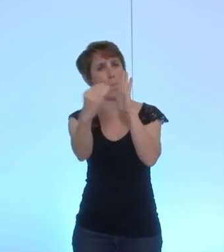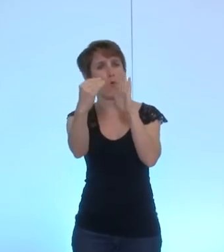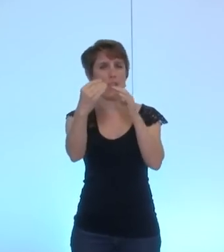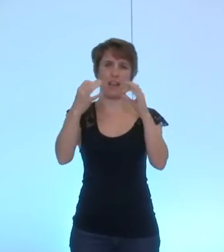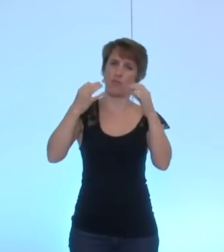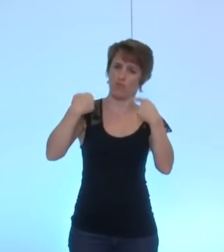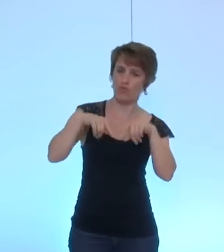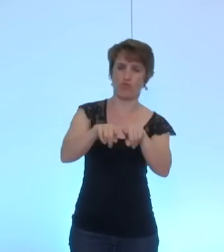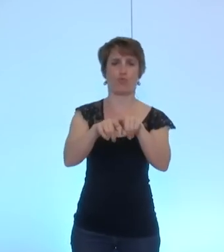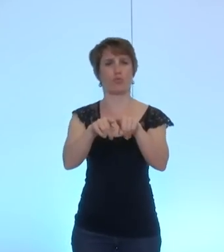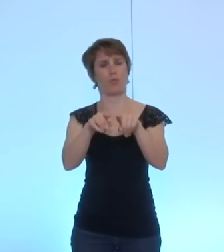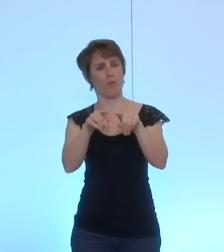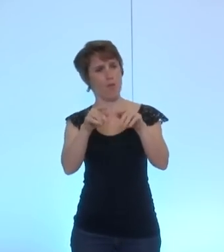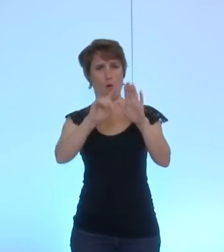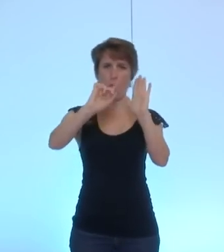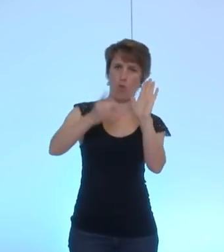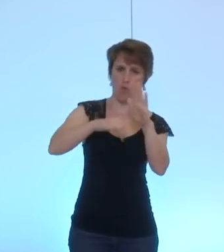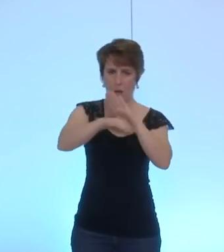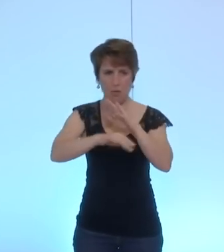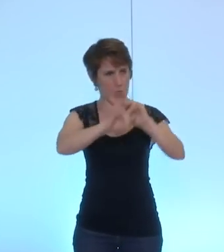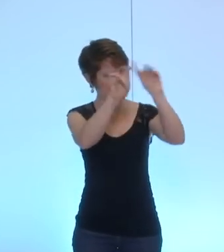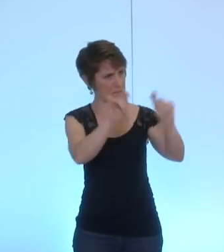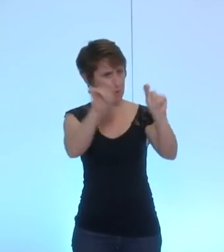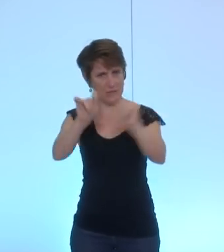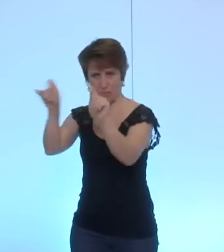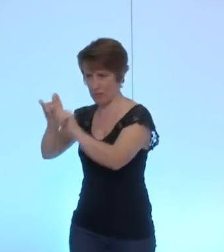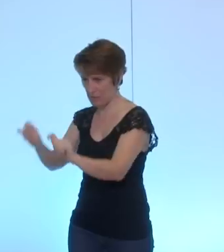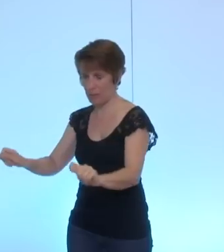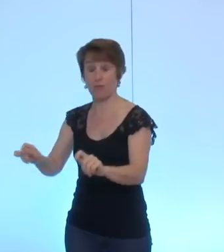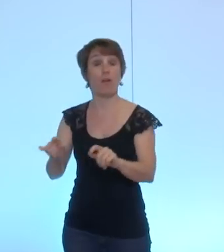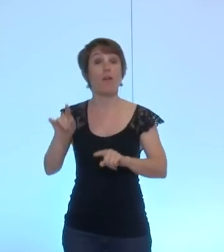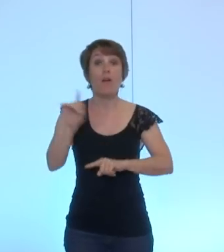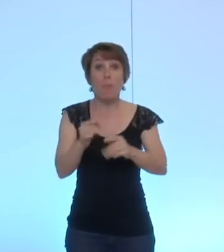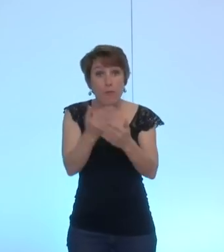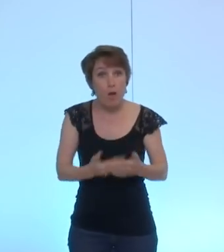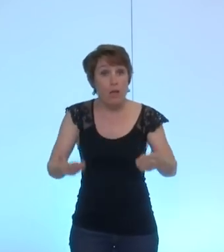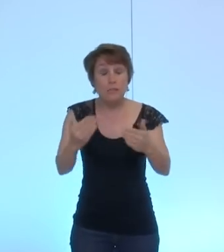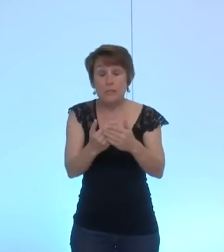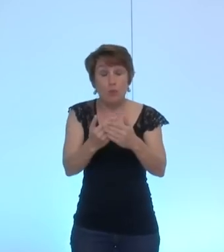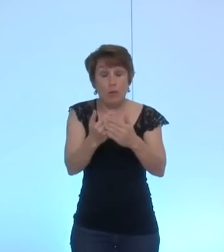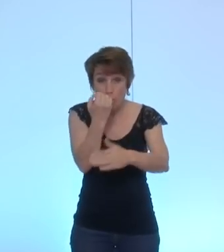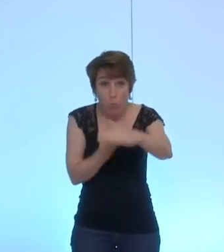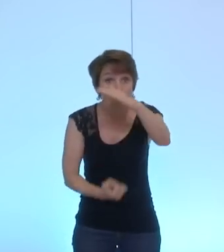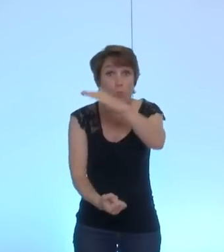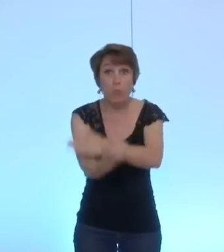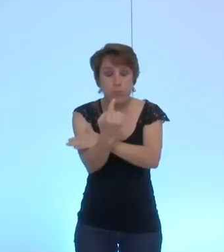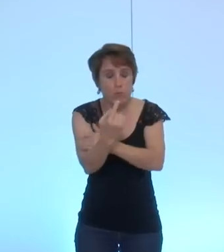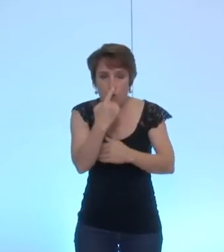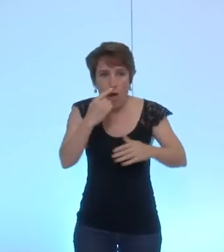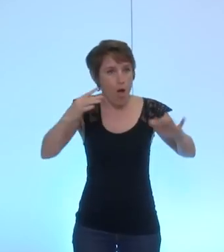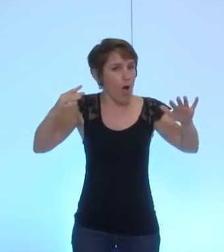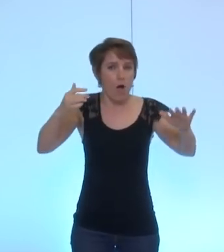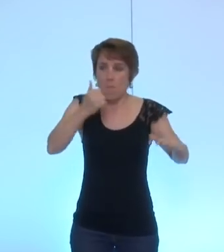fondamentaux certaines situations extraordinaires appellent des réponses rapides et ponctuelles